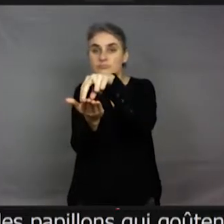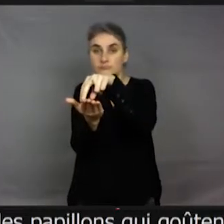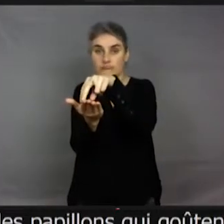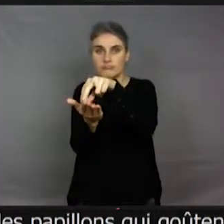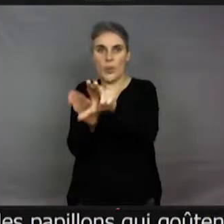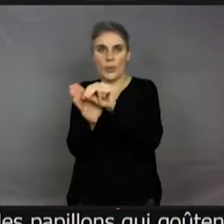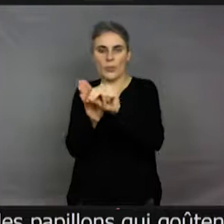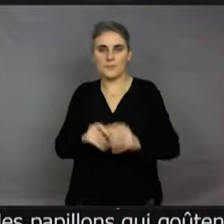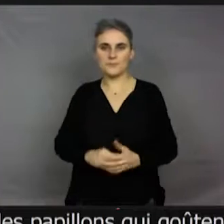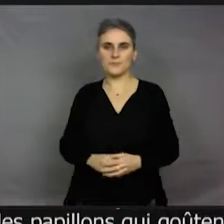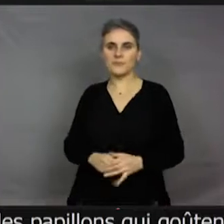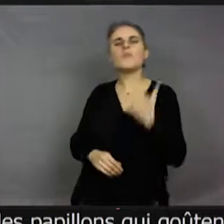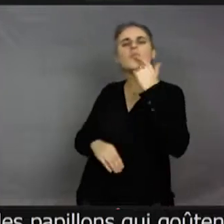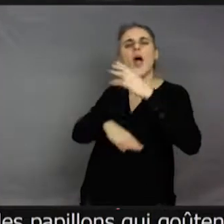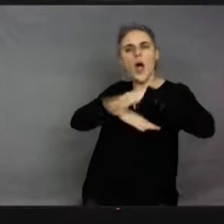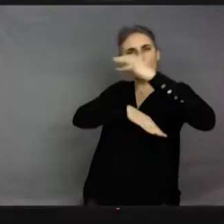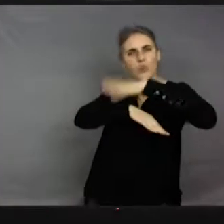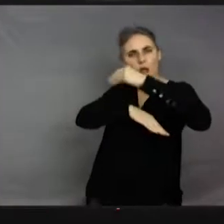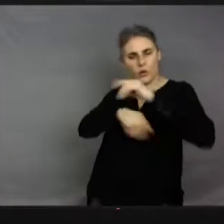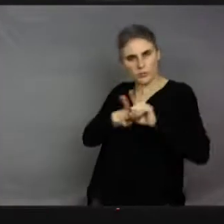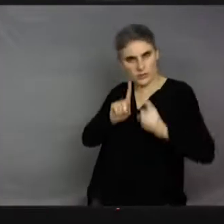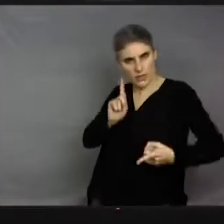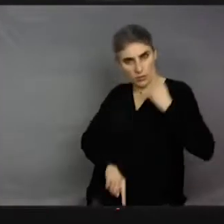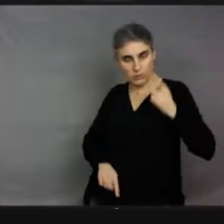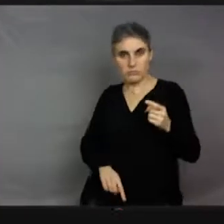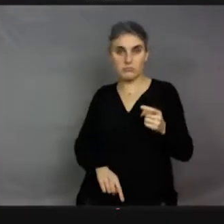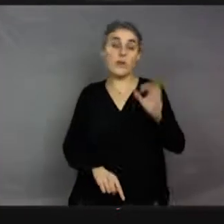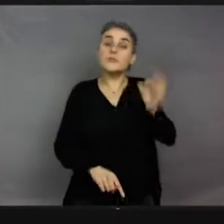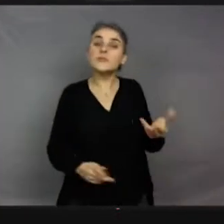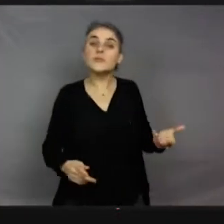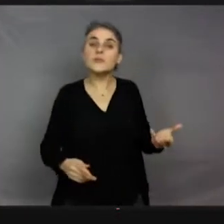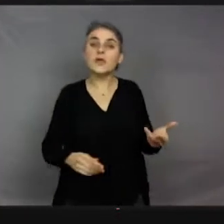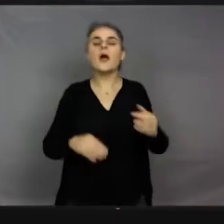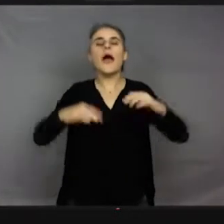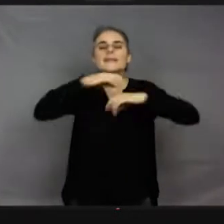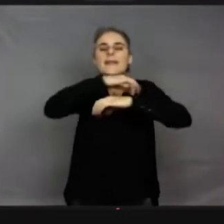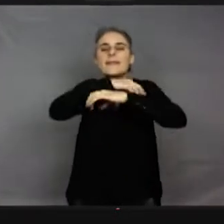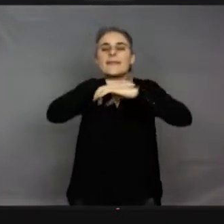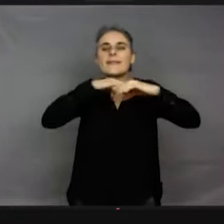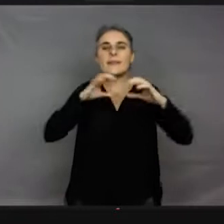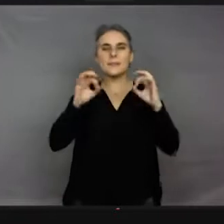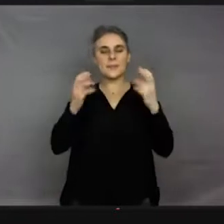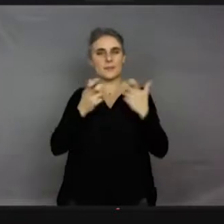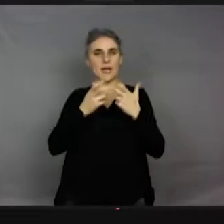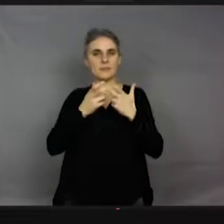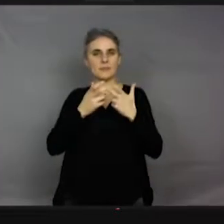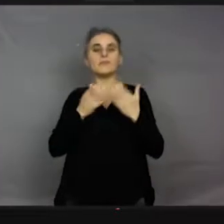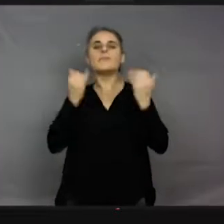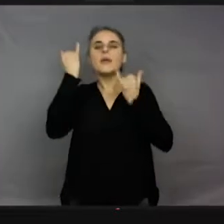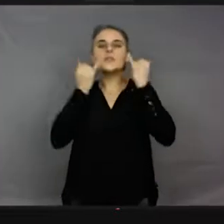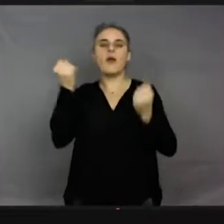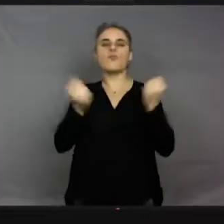hyper importants en fait chez les insectes. Oui, l'insecte, en quelque sorte, c'est comme si vous étiez enfermé dans une voiture, une carapace,